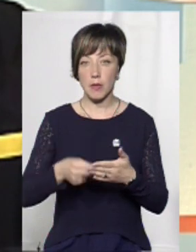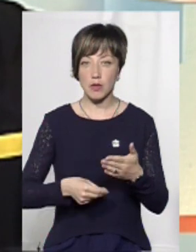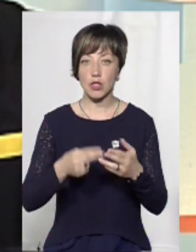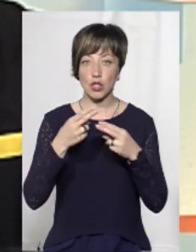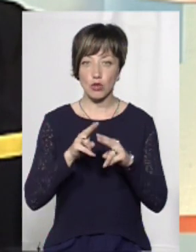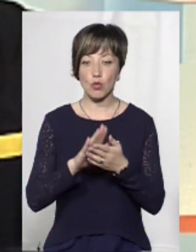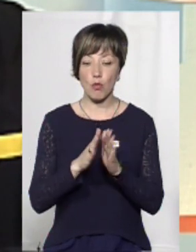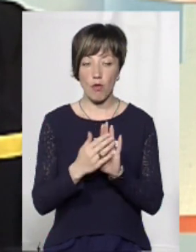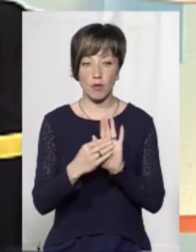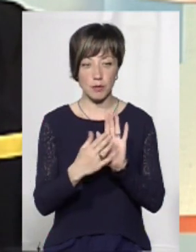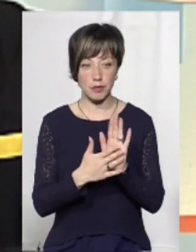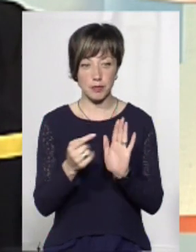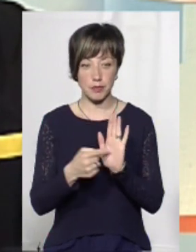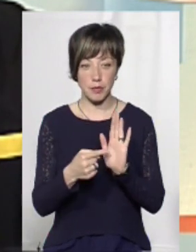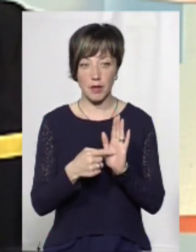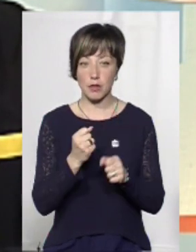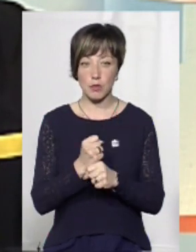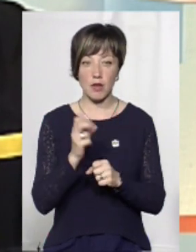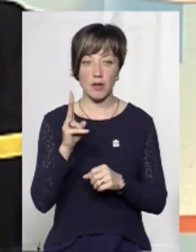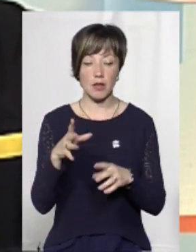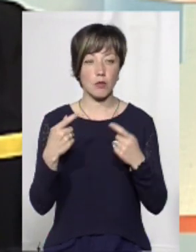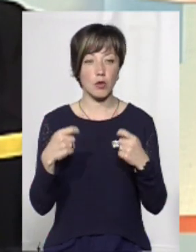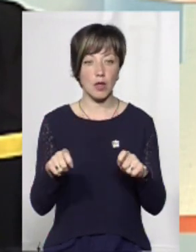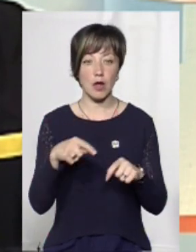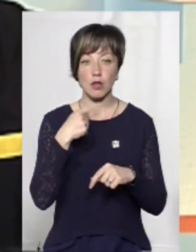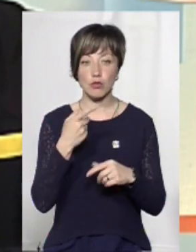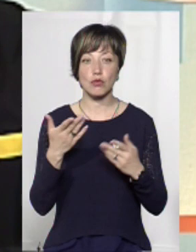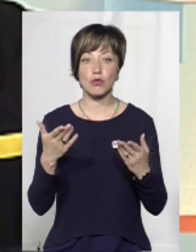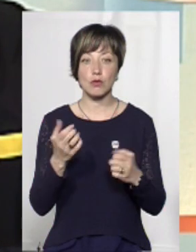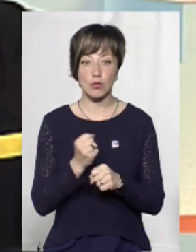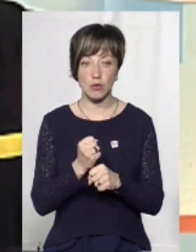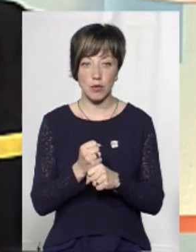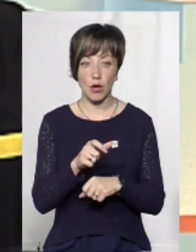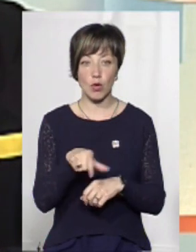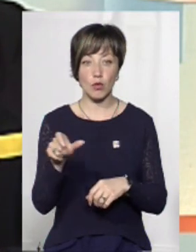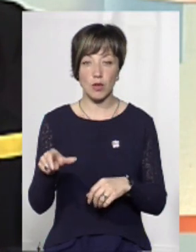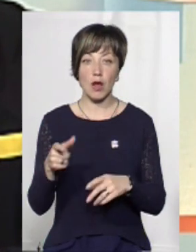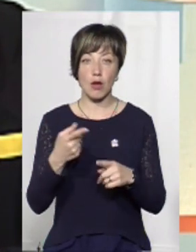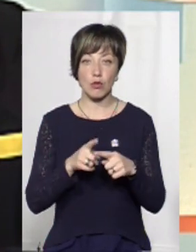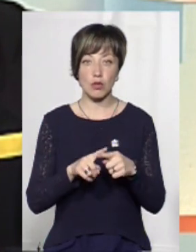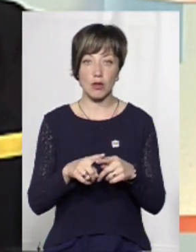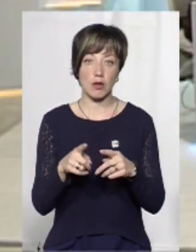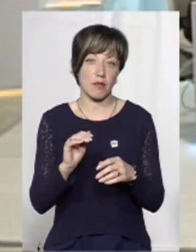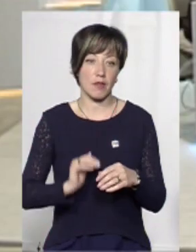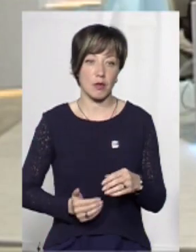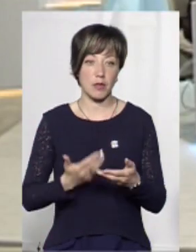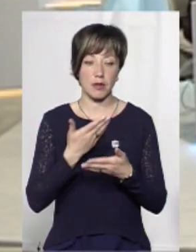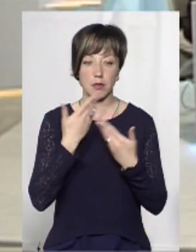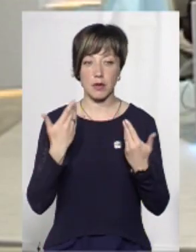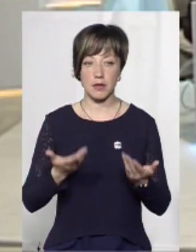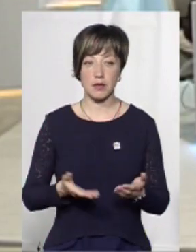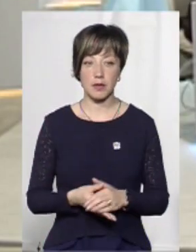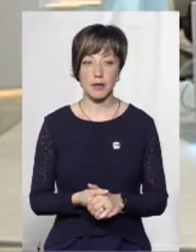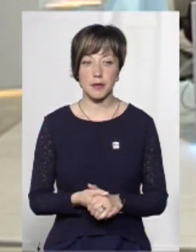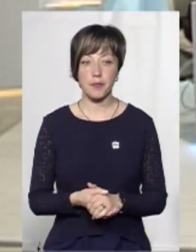умови, що він має то зробити. Він його не зробив, квартири продав, а потім каже, то що ж ви зробите? Ну, люди, а забудовника вже немає, до прикладу. І все.